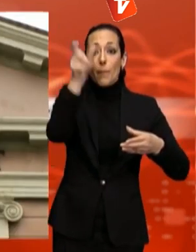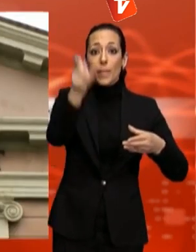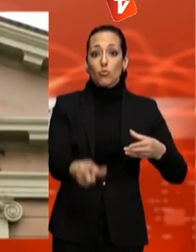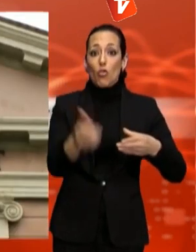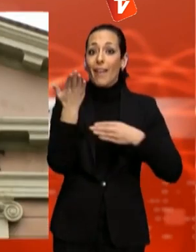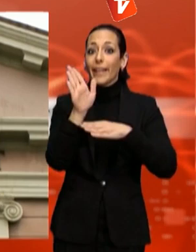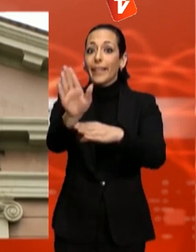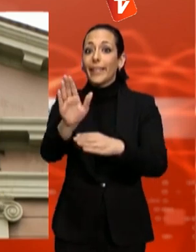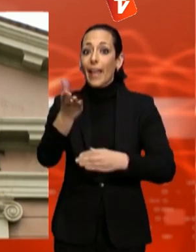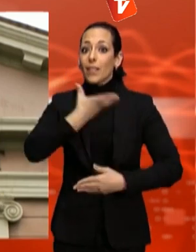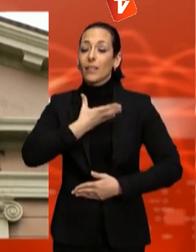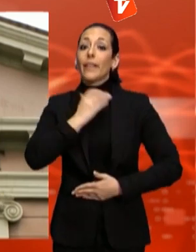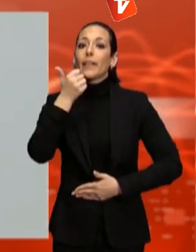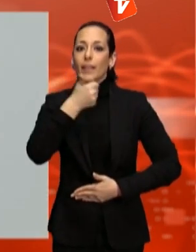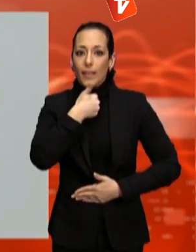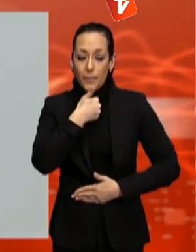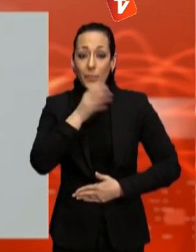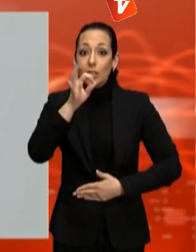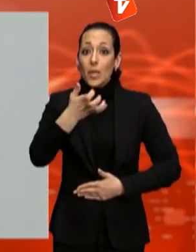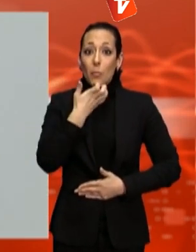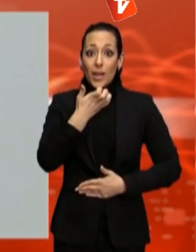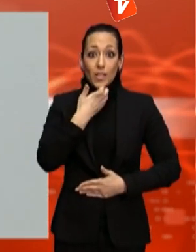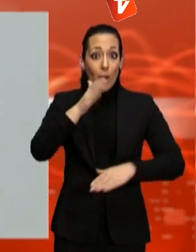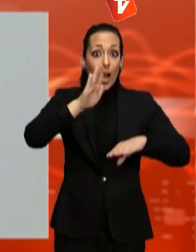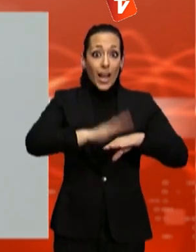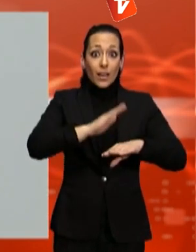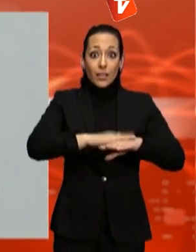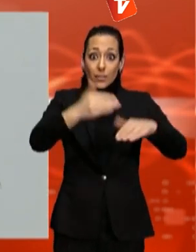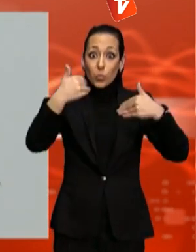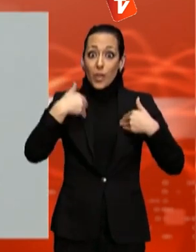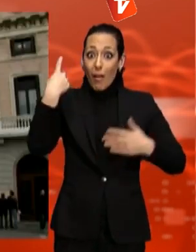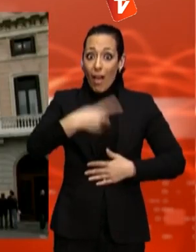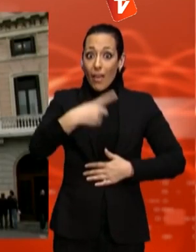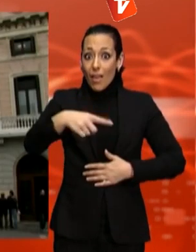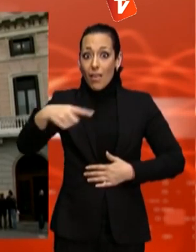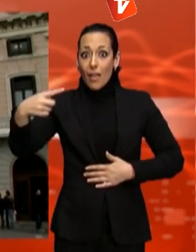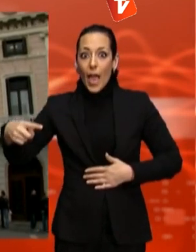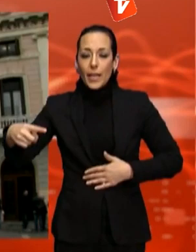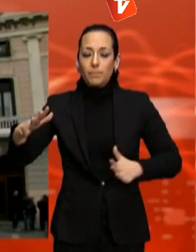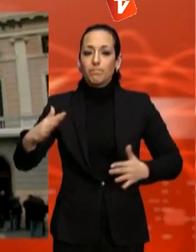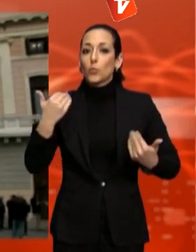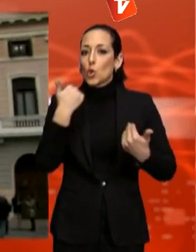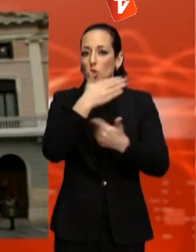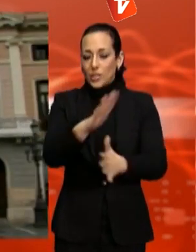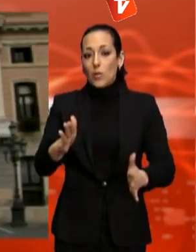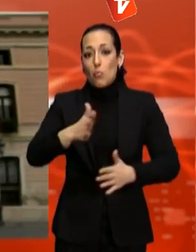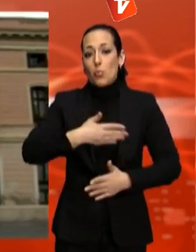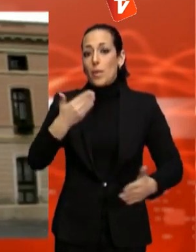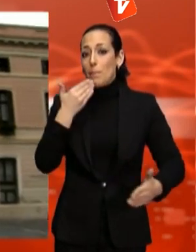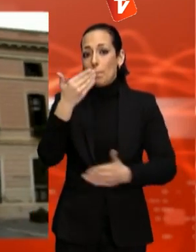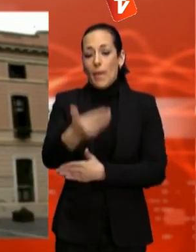però si es mantenen els càrrecs de confiança imputats i en funció del rol que jugui ara el regidor Bustos, no es descarta una futura moció de censura.